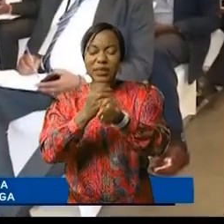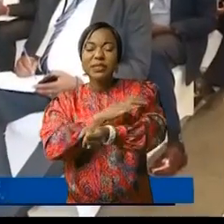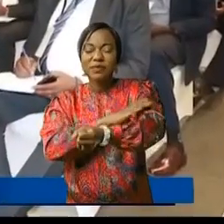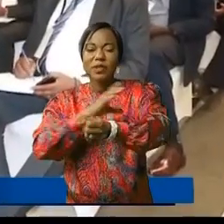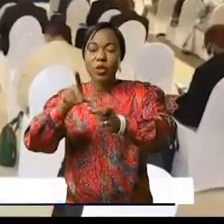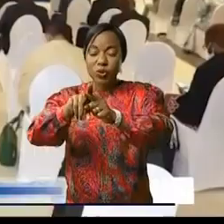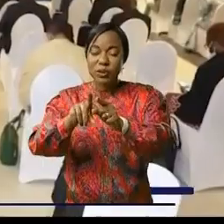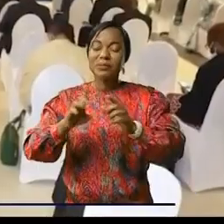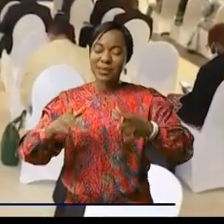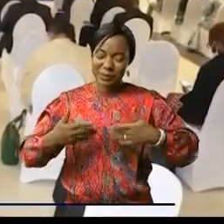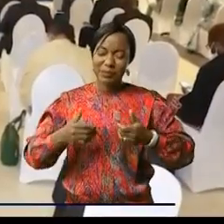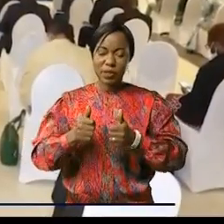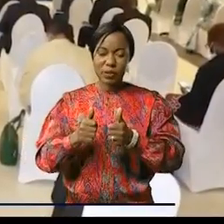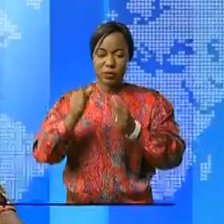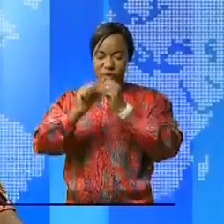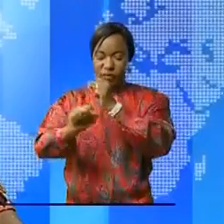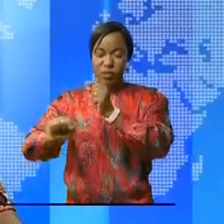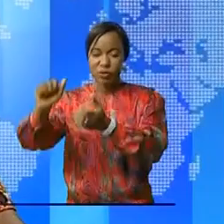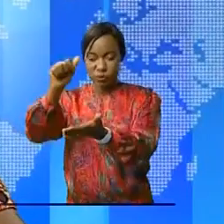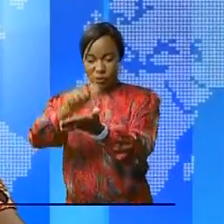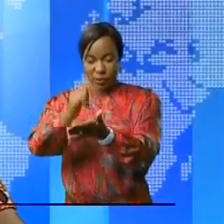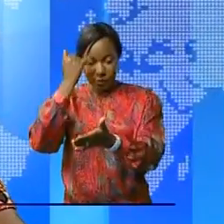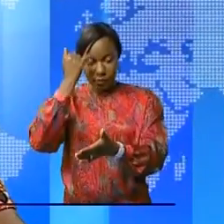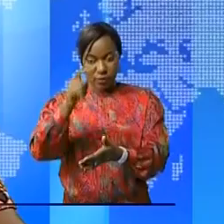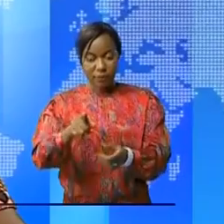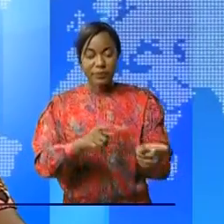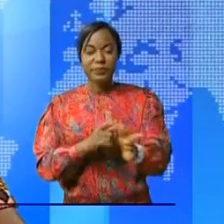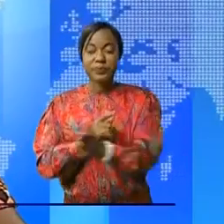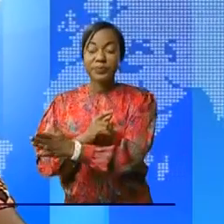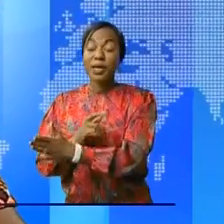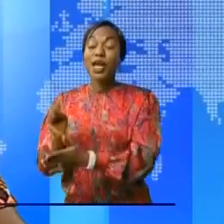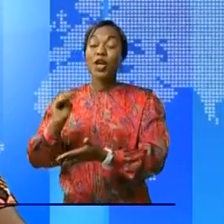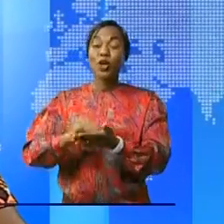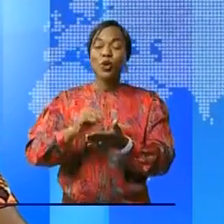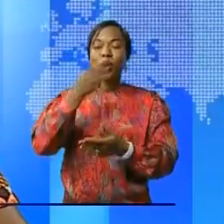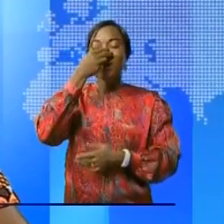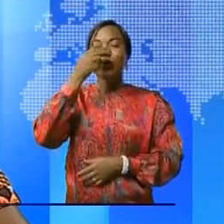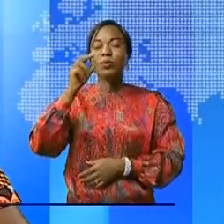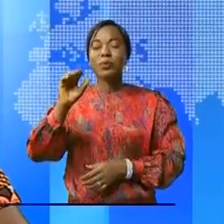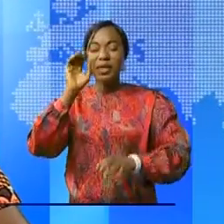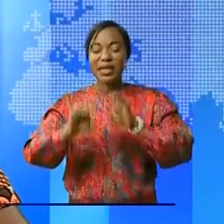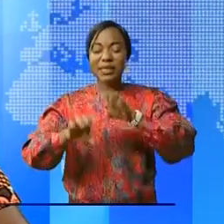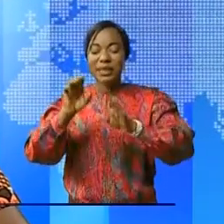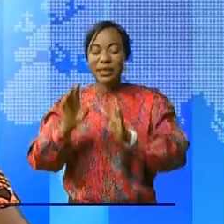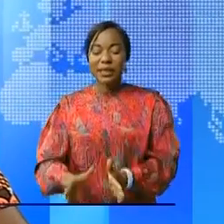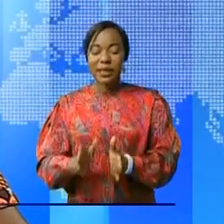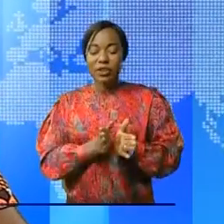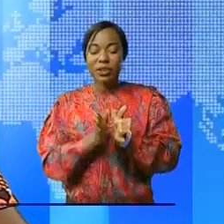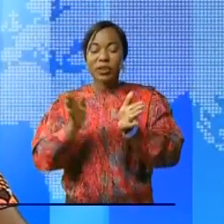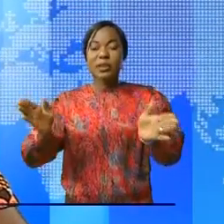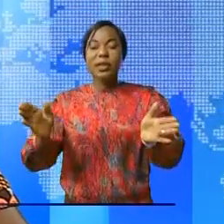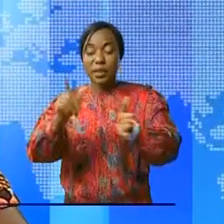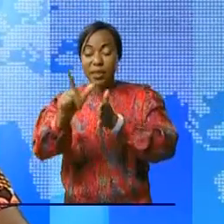plaidé pour sa vulgarisation. Un petit saut à Goma. Le secrétaire général adjoint de l'UDPS